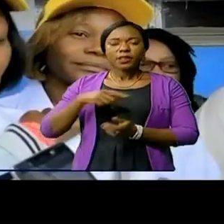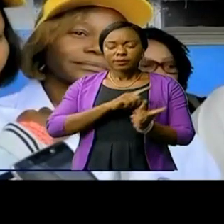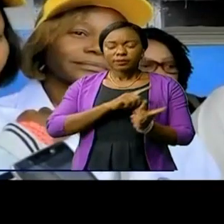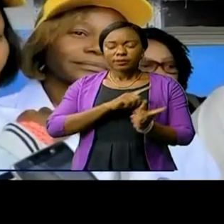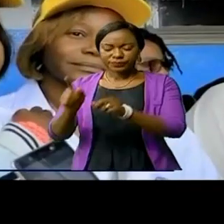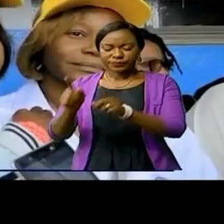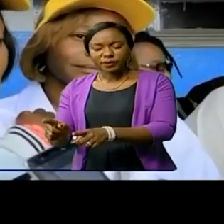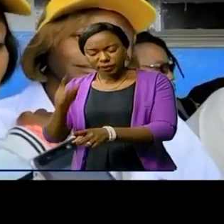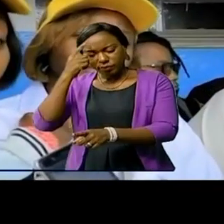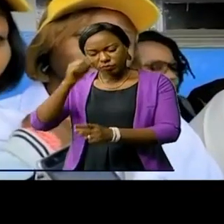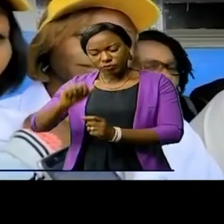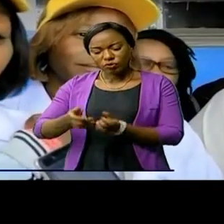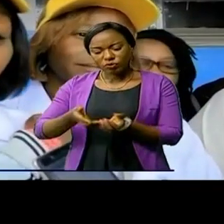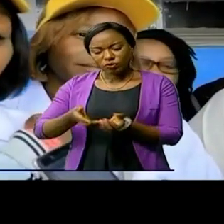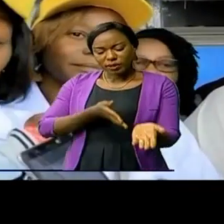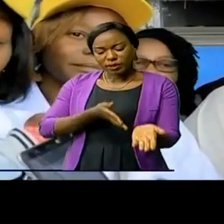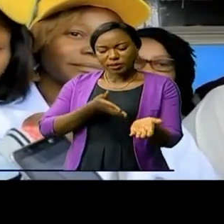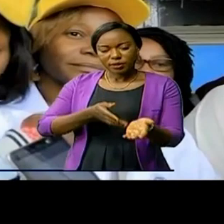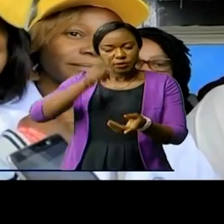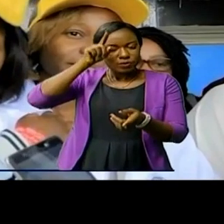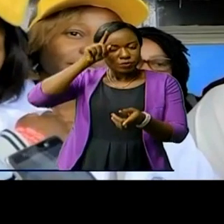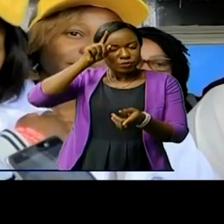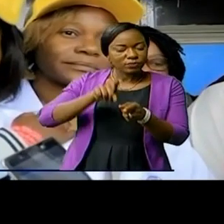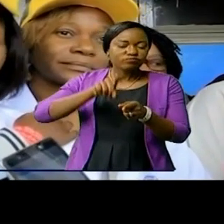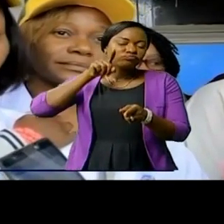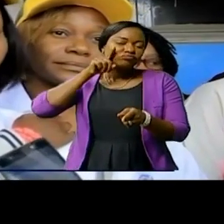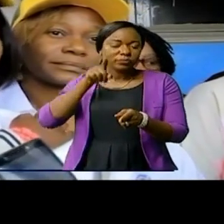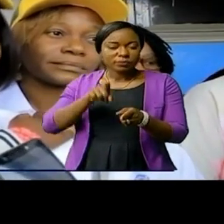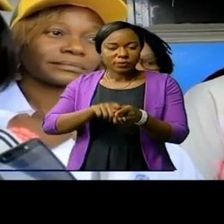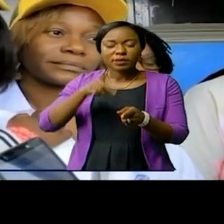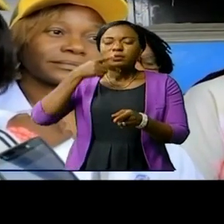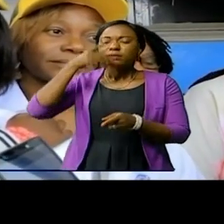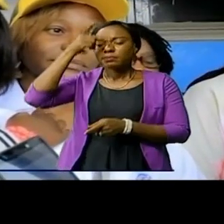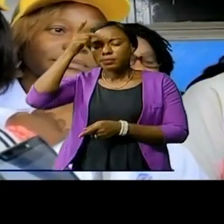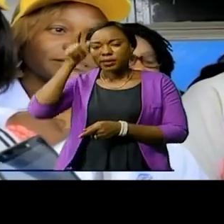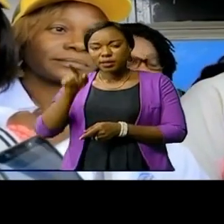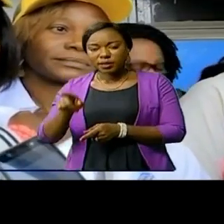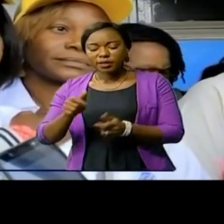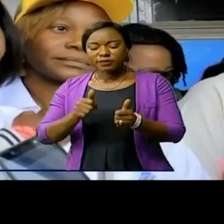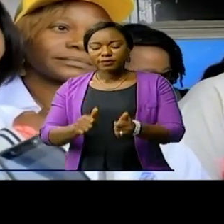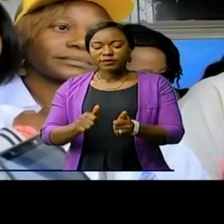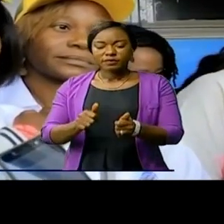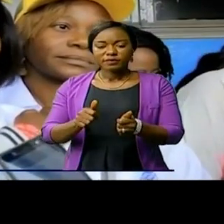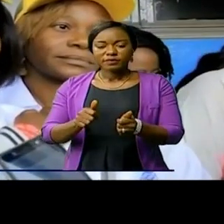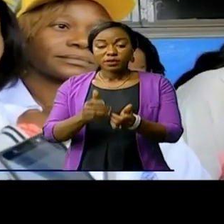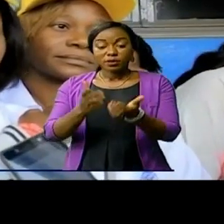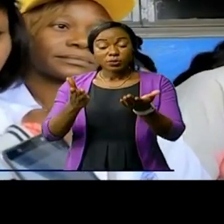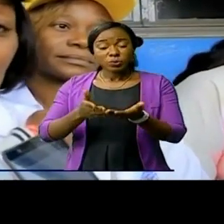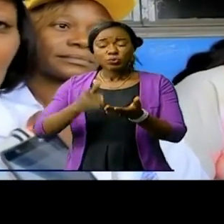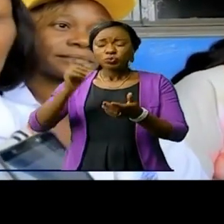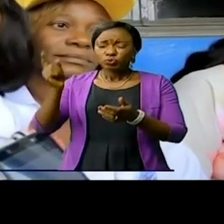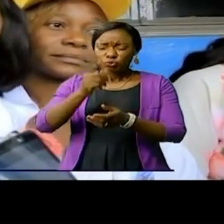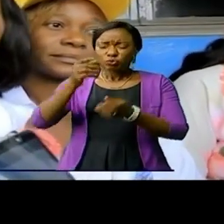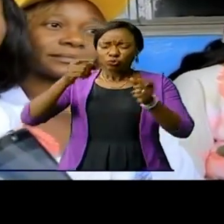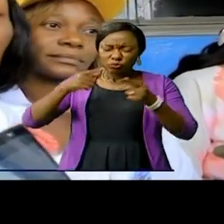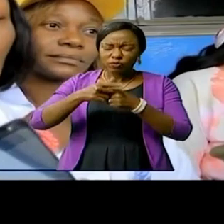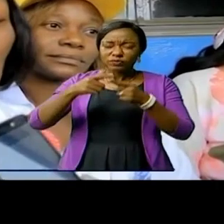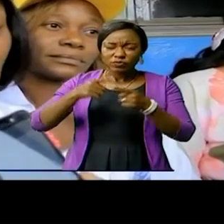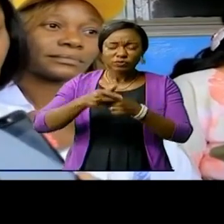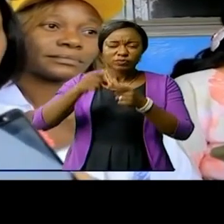pour réconforter nos soeurs, nos parents, les communautés qui vivent les affres du conflit dans cette